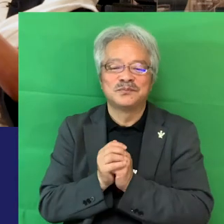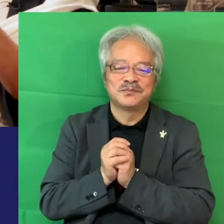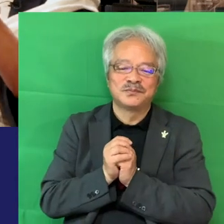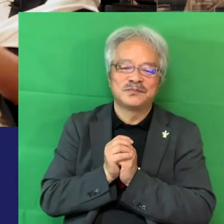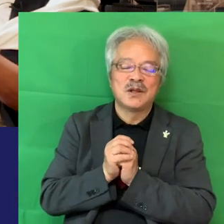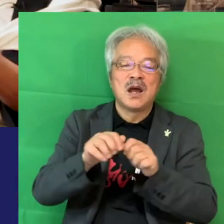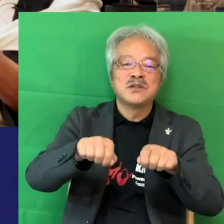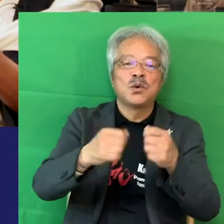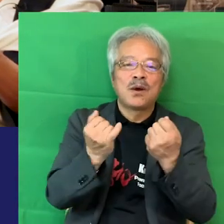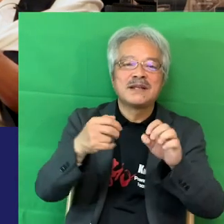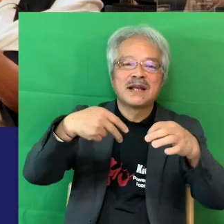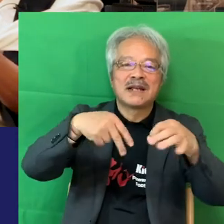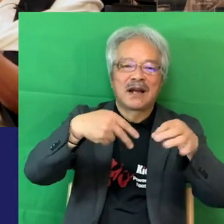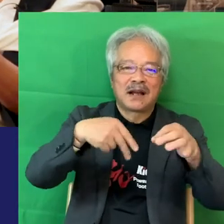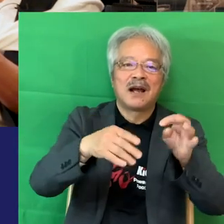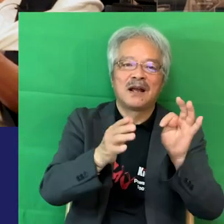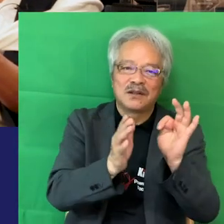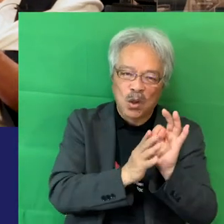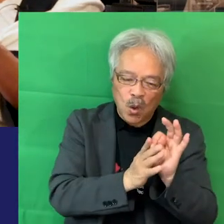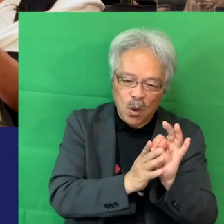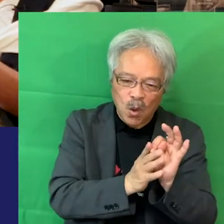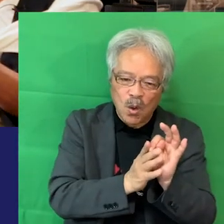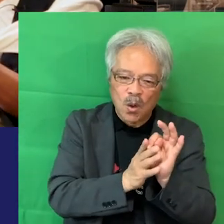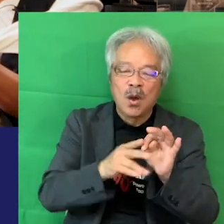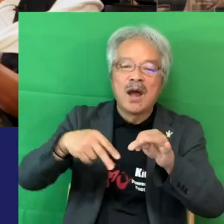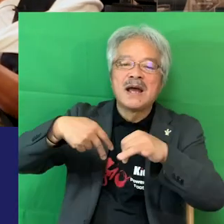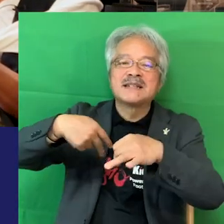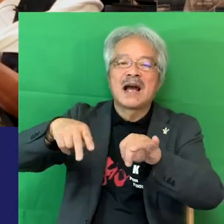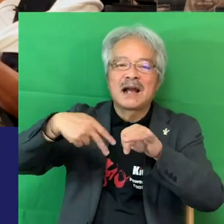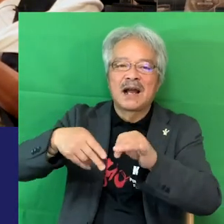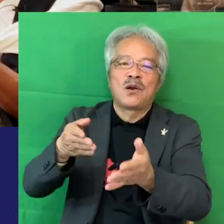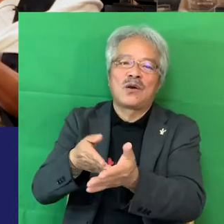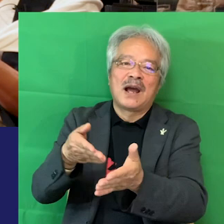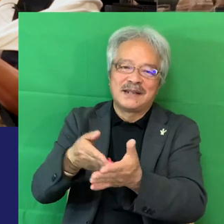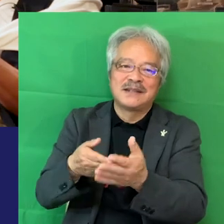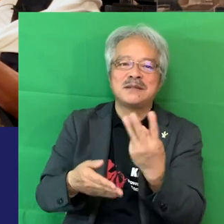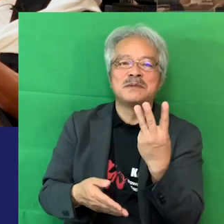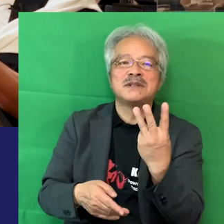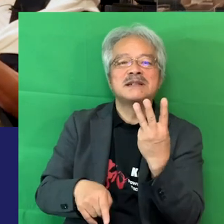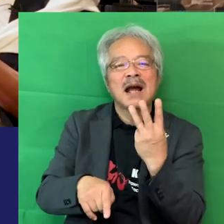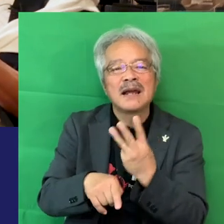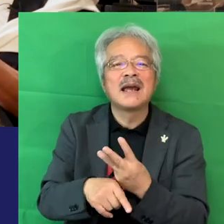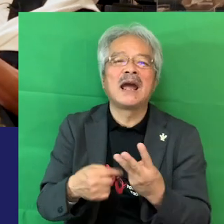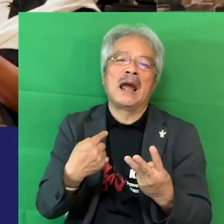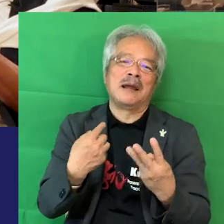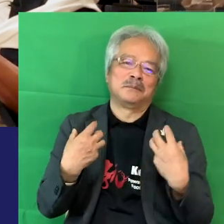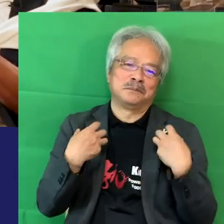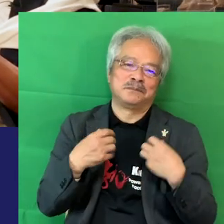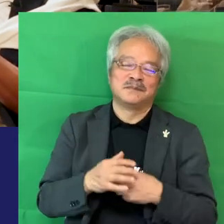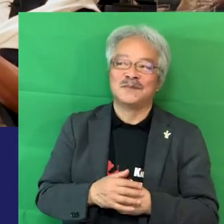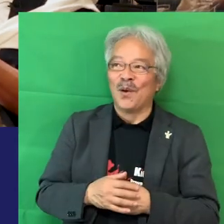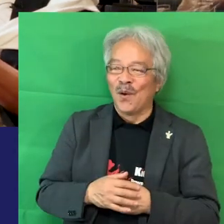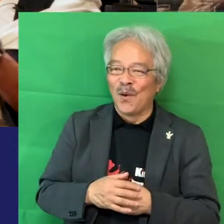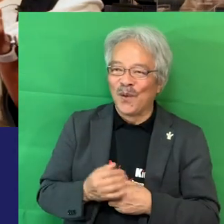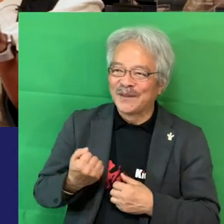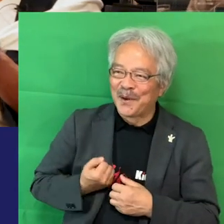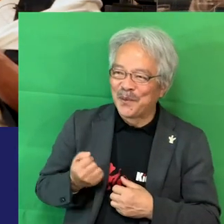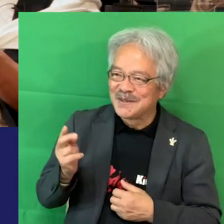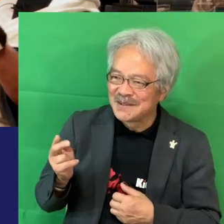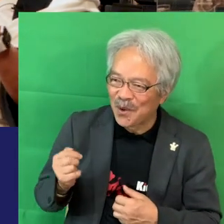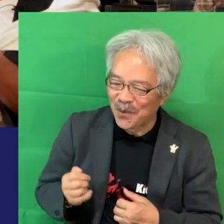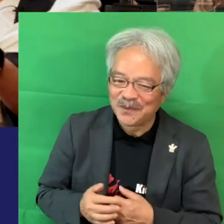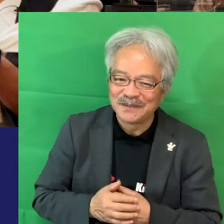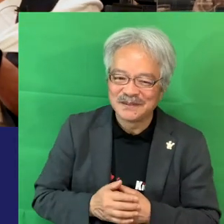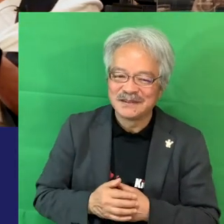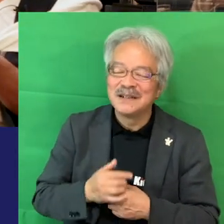障害者サッカーとサッカーの解説しかしてないです楽しそう好きな好き